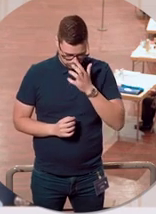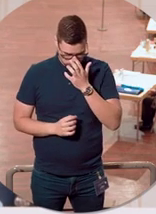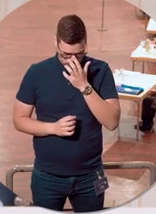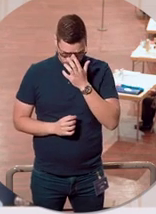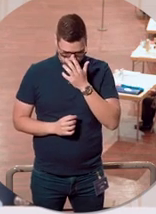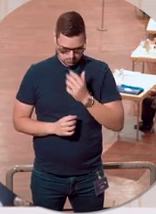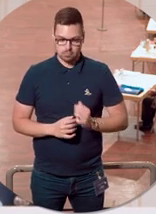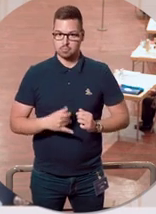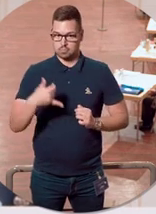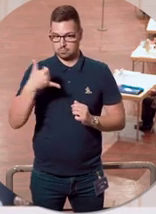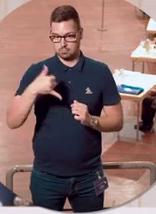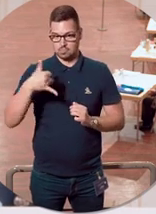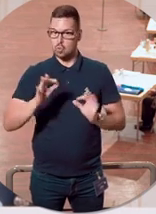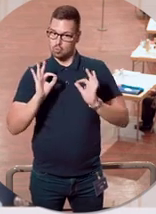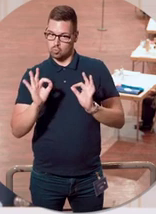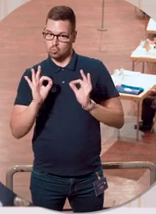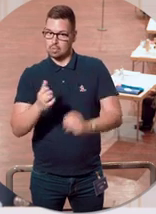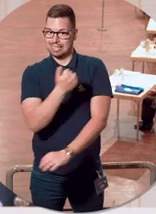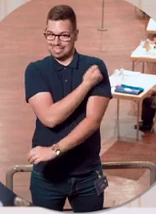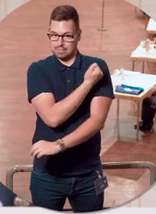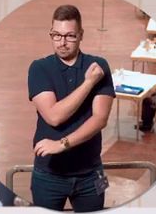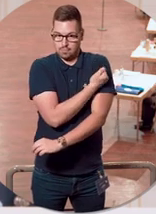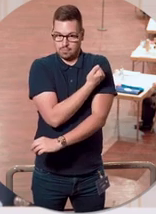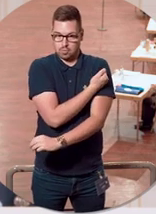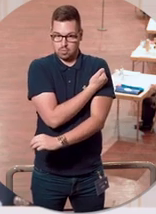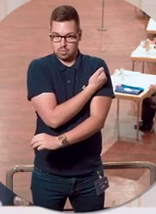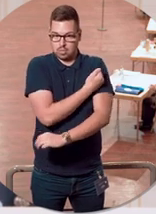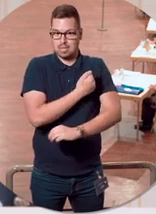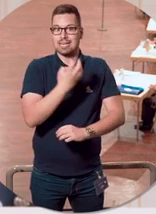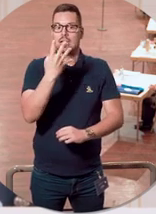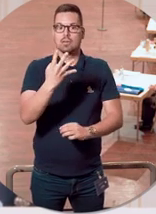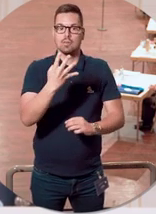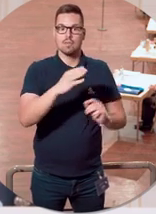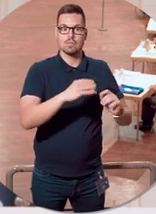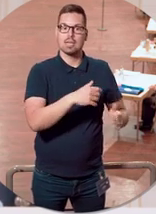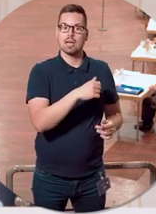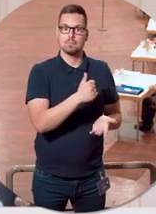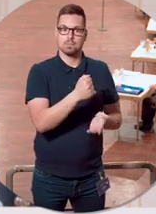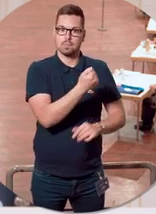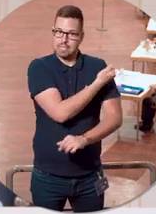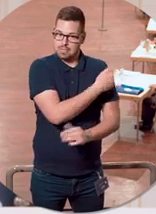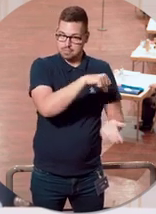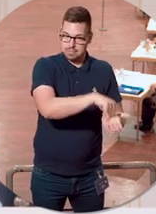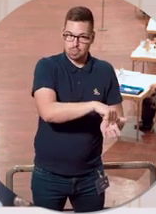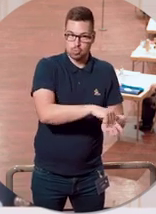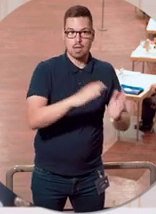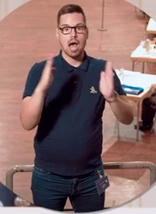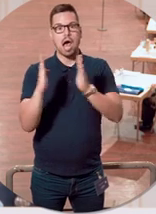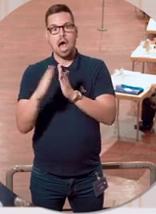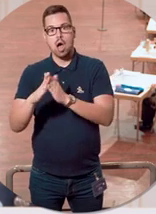Und mittlerweile, und es ist gut so, finden Impfungen in unseren vier Impfzentren, in Hausarztpraxen, aber eben auch durch die